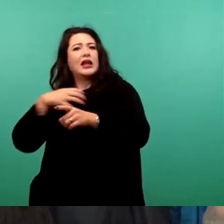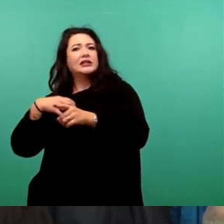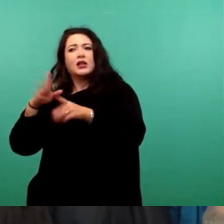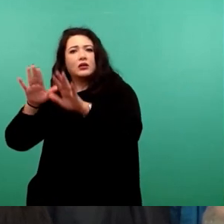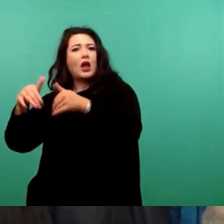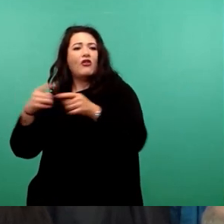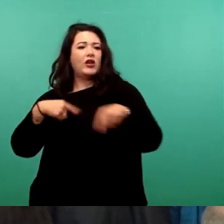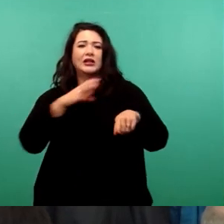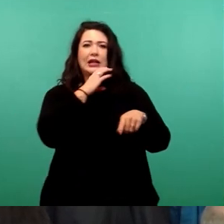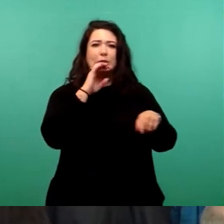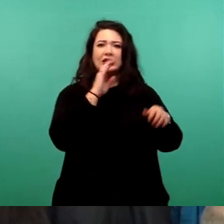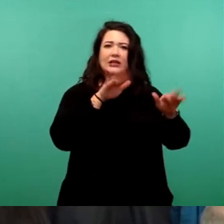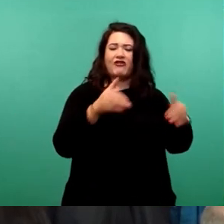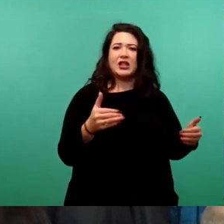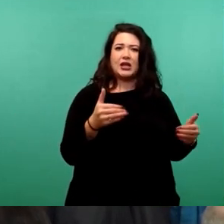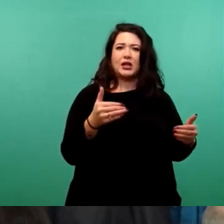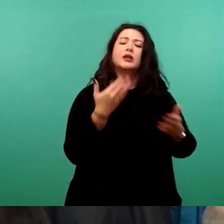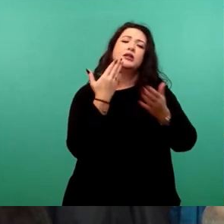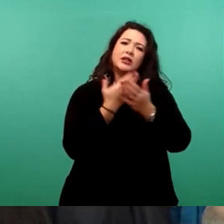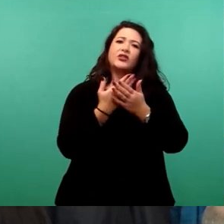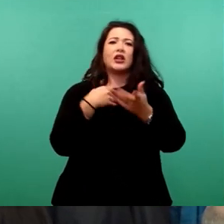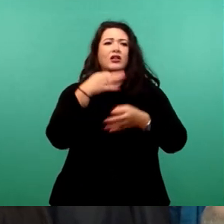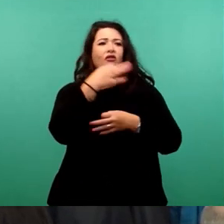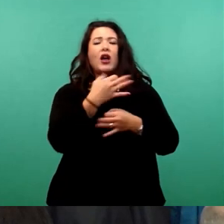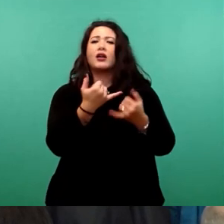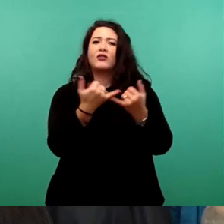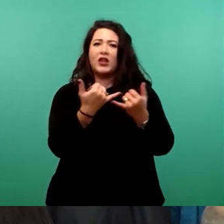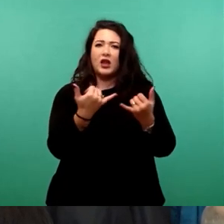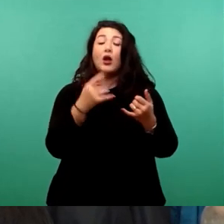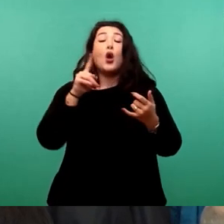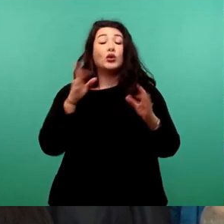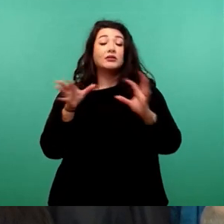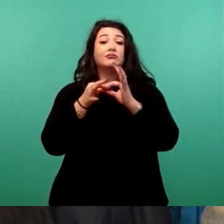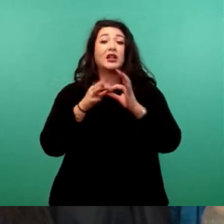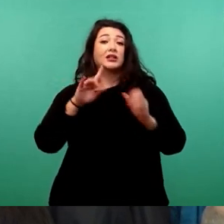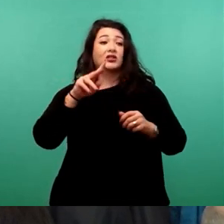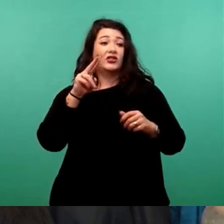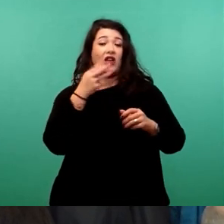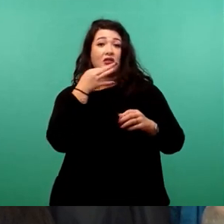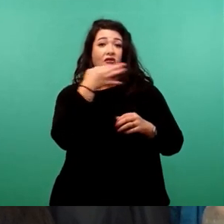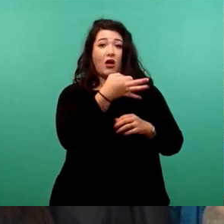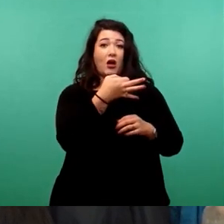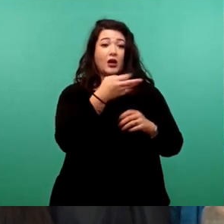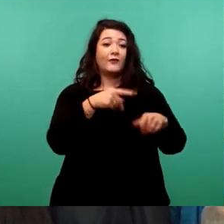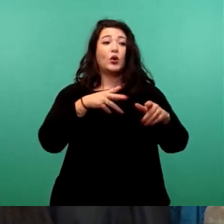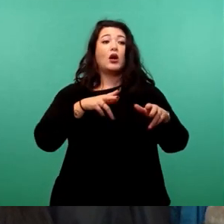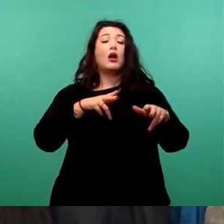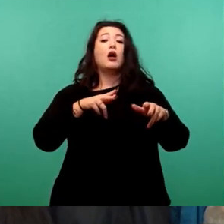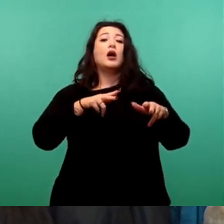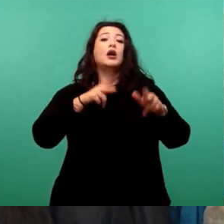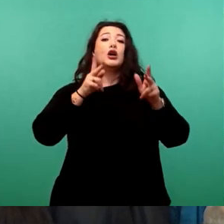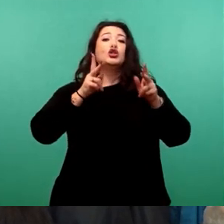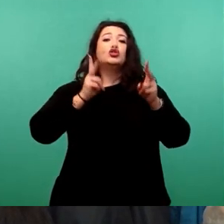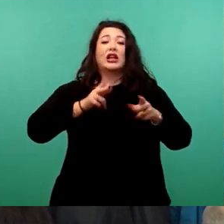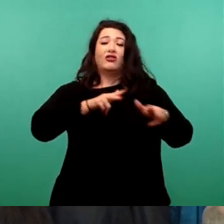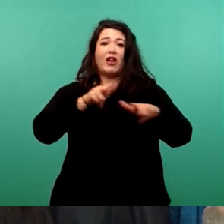ähnliche Verfahren zu wählen. Und direkt anschließend die zweite Frage, ob es innerhalb der Stadtverwaltung Planungen gibt, beim Thema